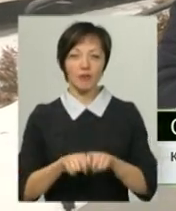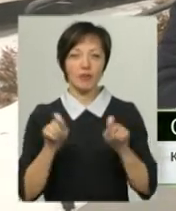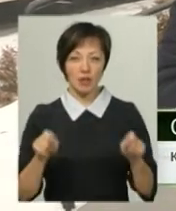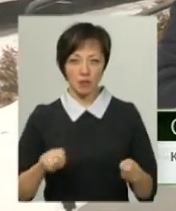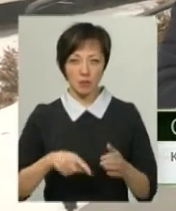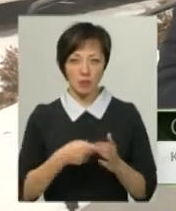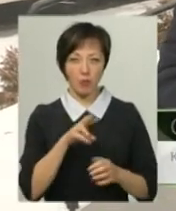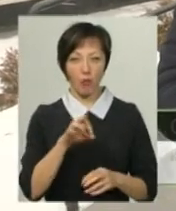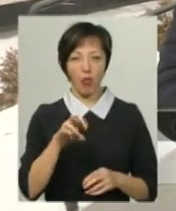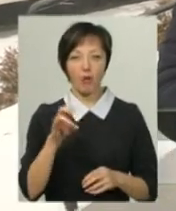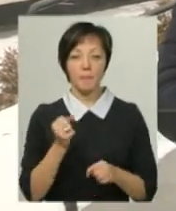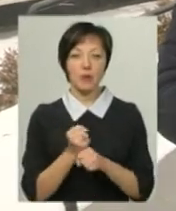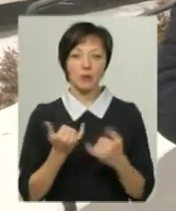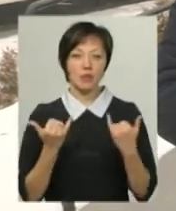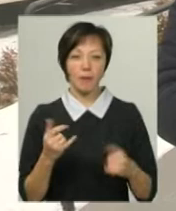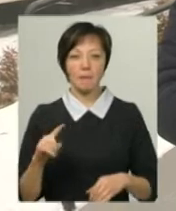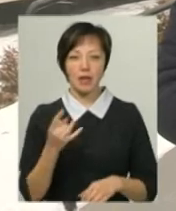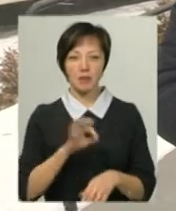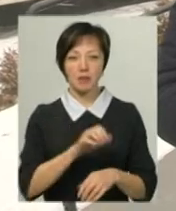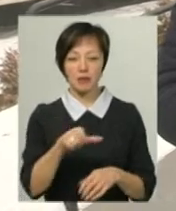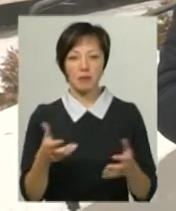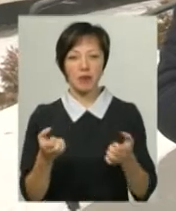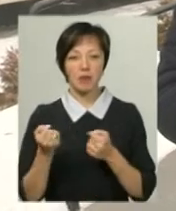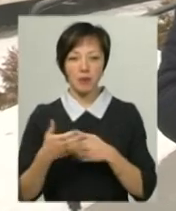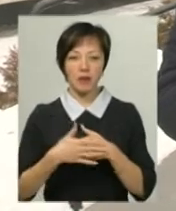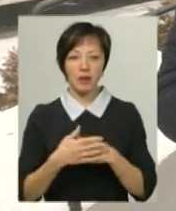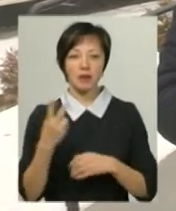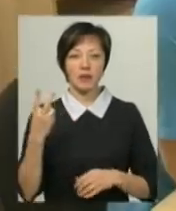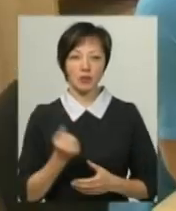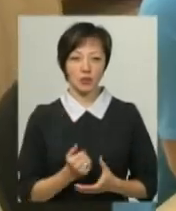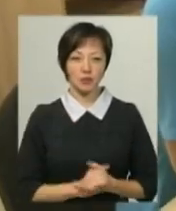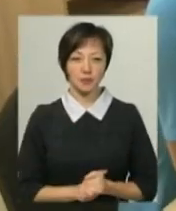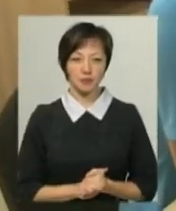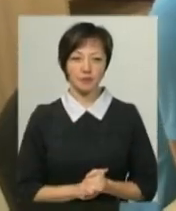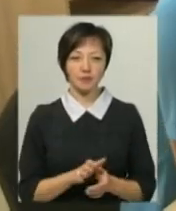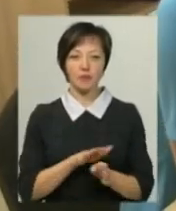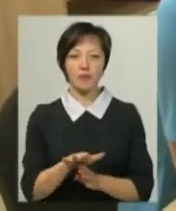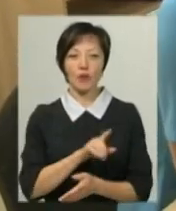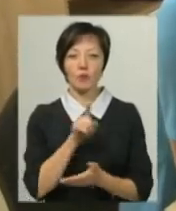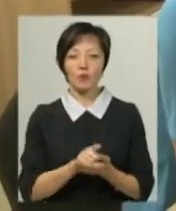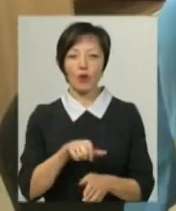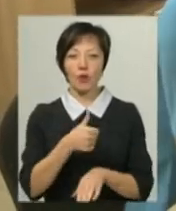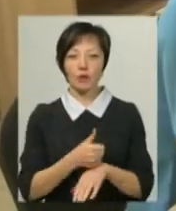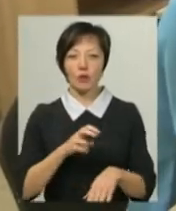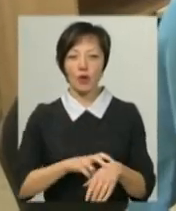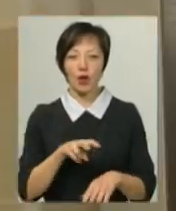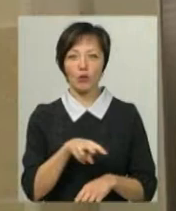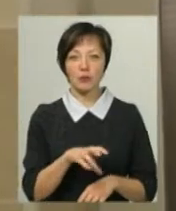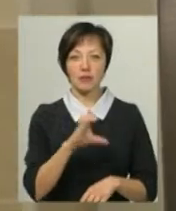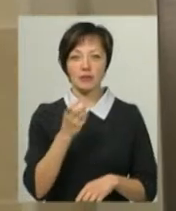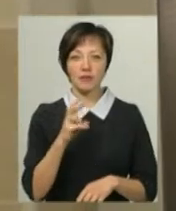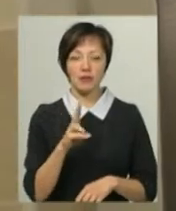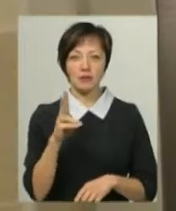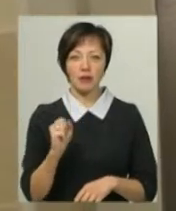Хоча він працює уже і зараз, і перших пацієнтів приймає вже приблизно два тижні. Виконуючи обов'язки головного лікаря Людмила Свяцька